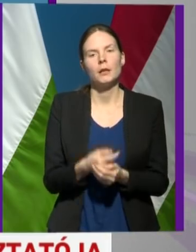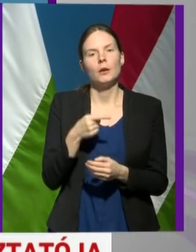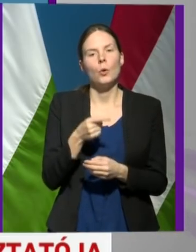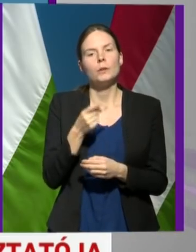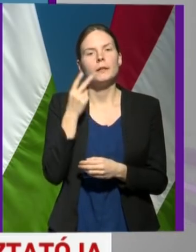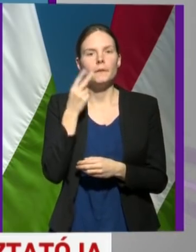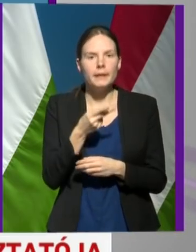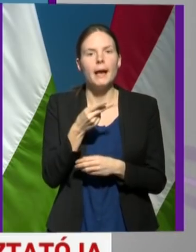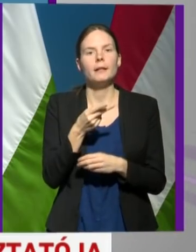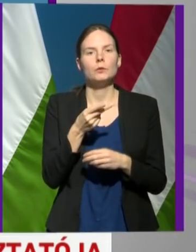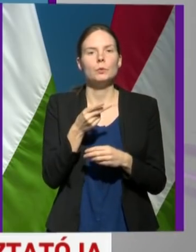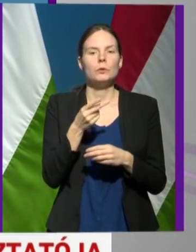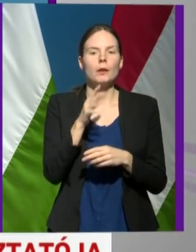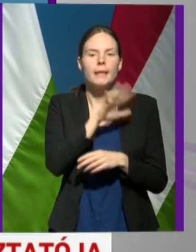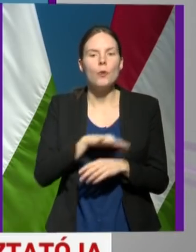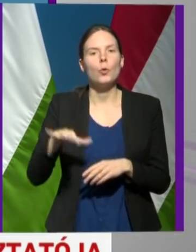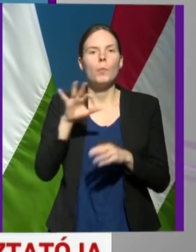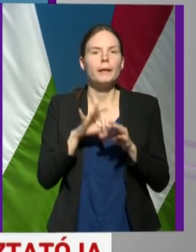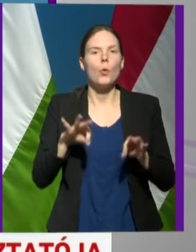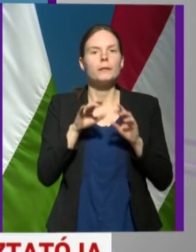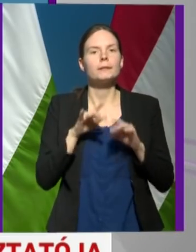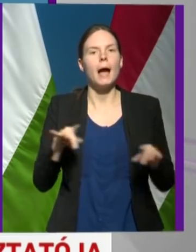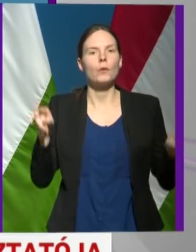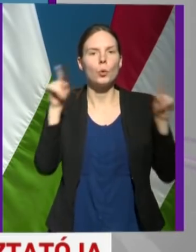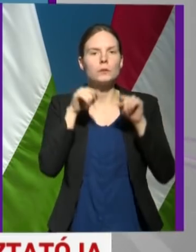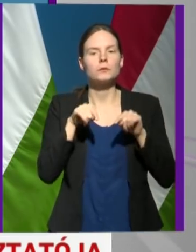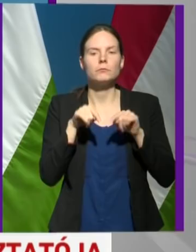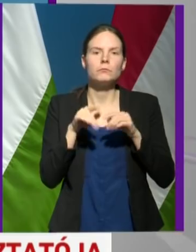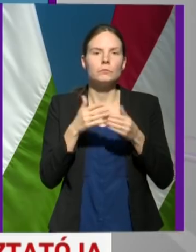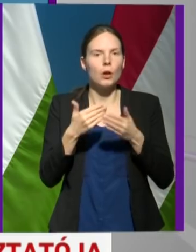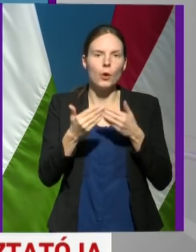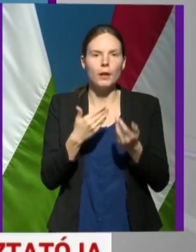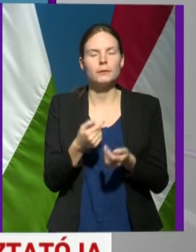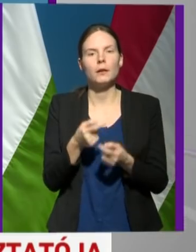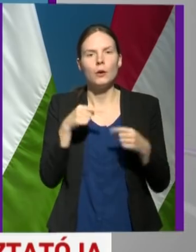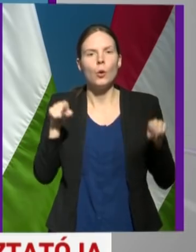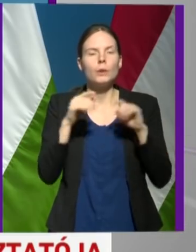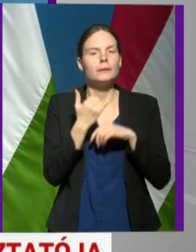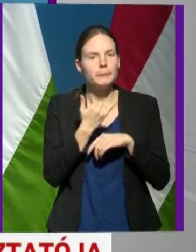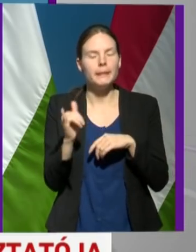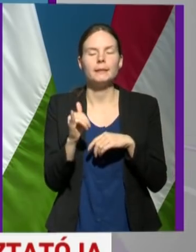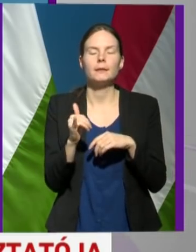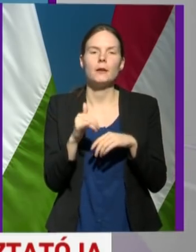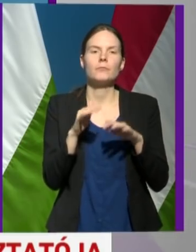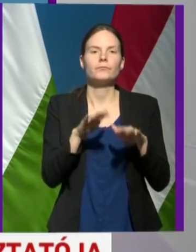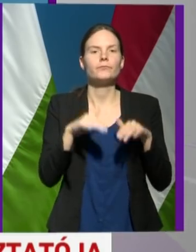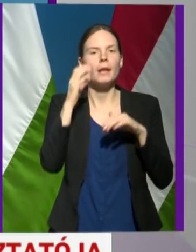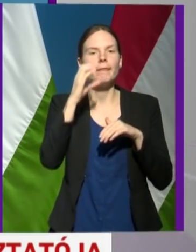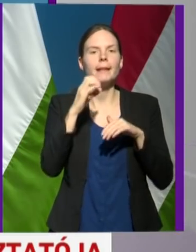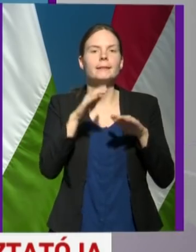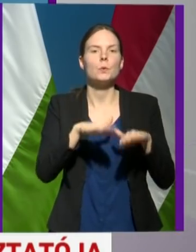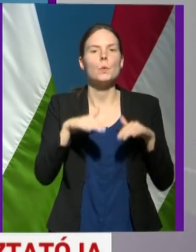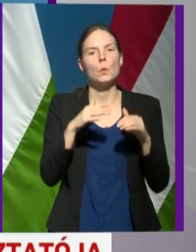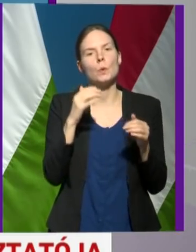európai országok gyakorlatát is. Itt bizonyos nézőszámhoz kötik a sportrendezvények korlátozását.